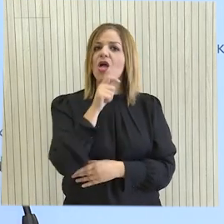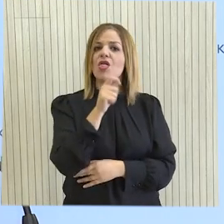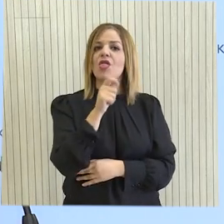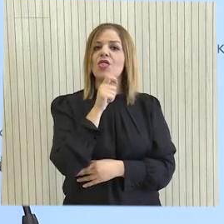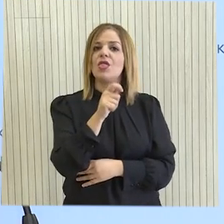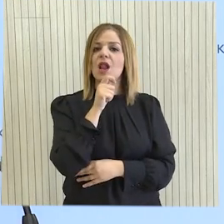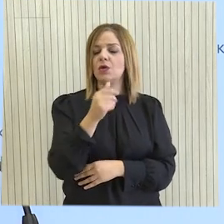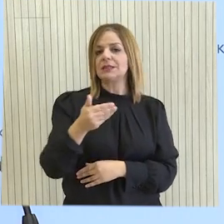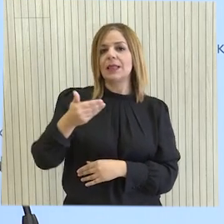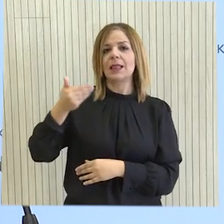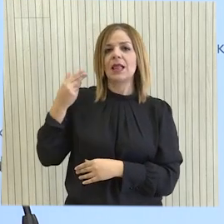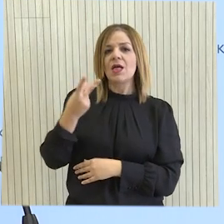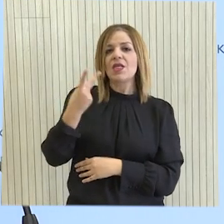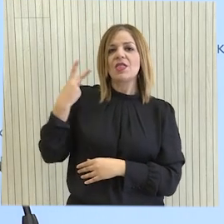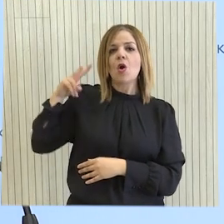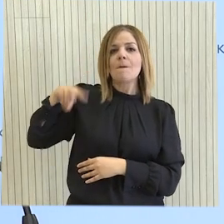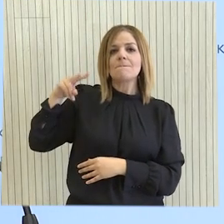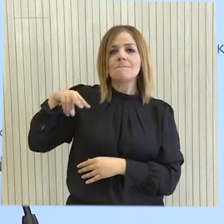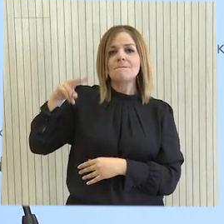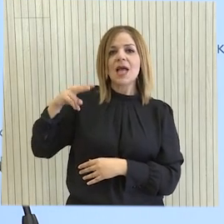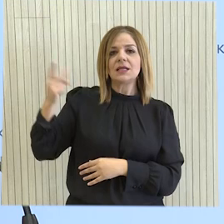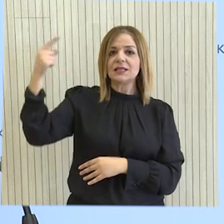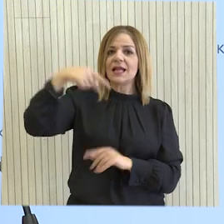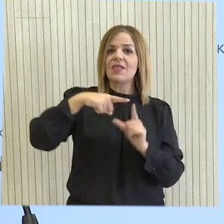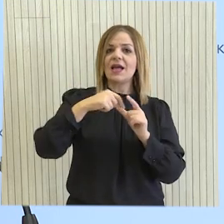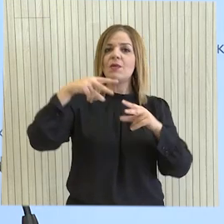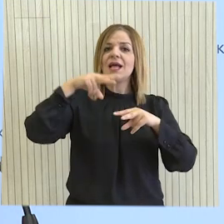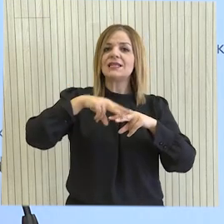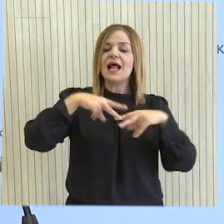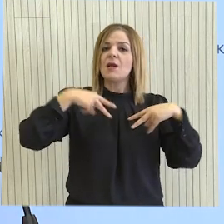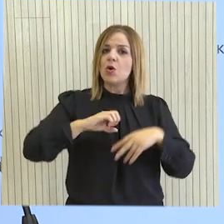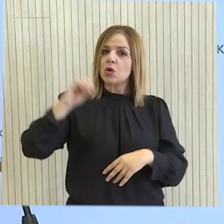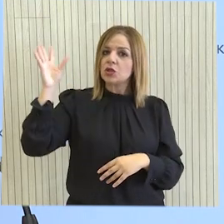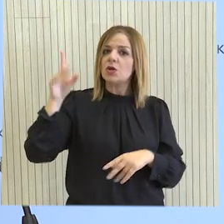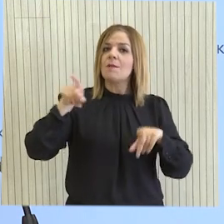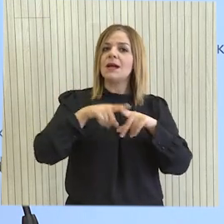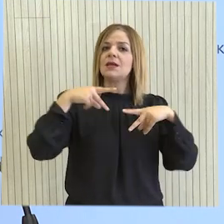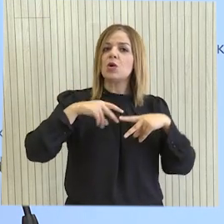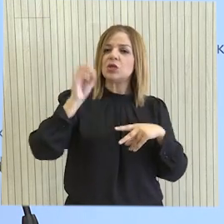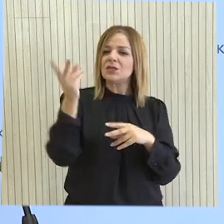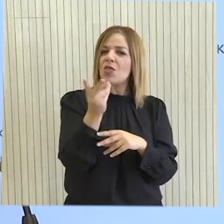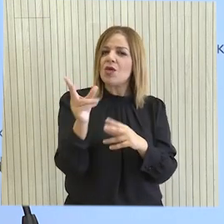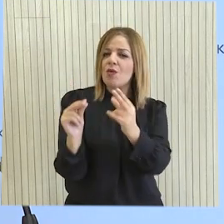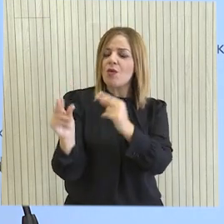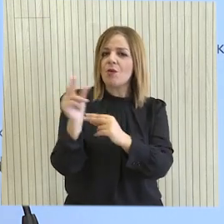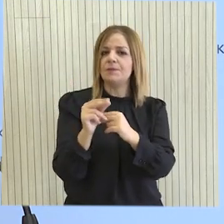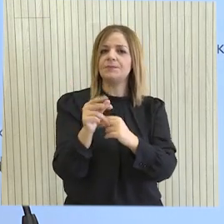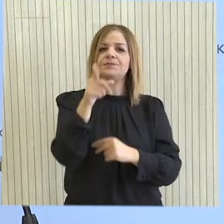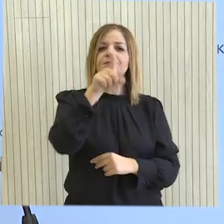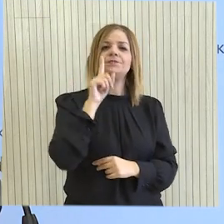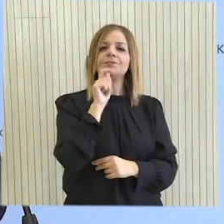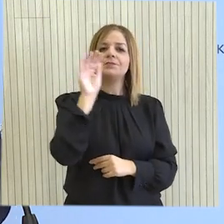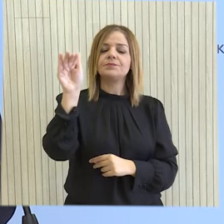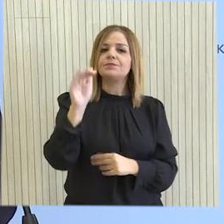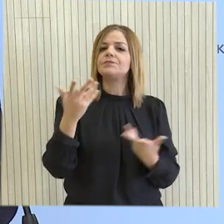τις προηγούν πριν από δύο μέρες κατά την επίσκεψη τους στην Κύπρο, Ισραηλινός Υπουργός Εξωτερικών, αλλά και ο Υπουργός Εξωτερικών, ο κ. Κόμπος. Θα υπάρξει και